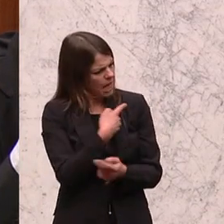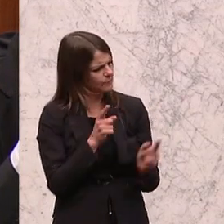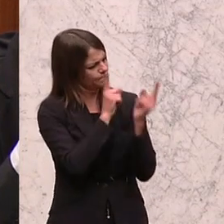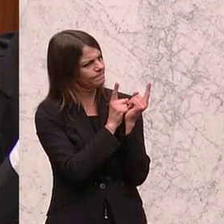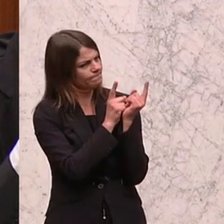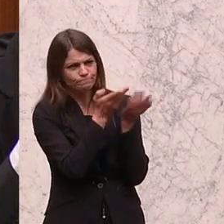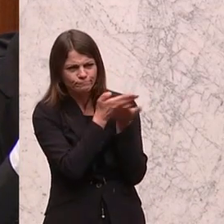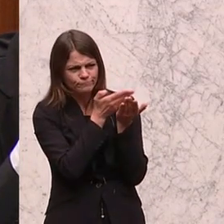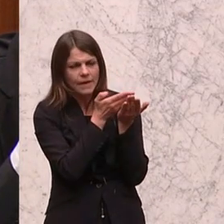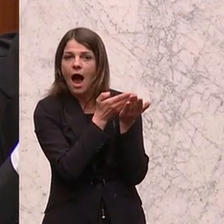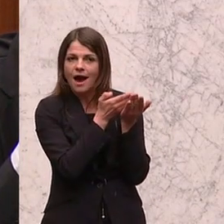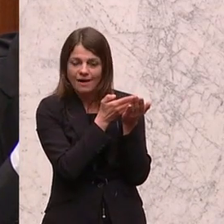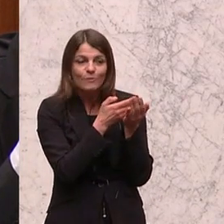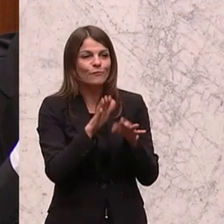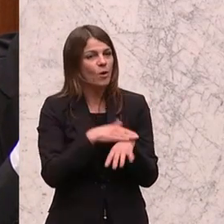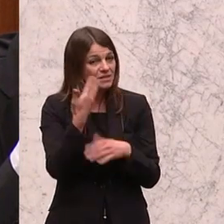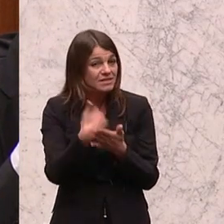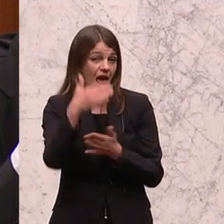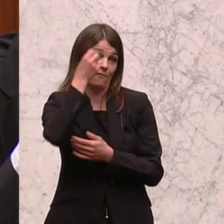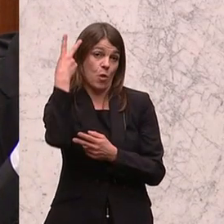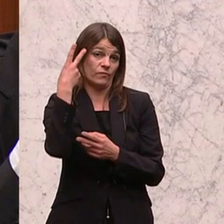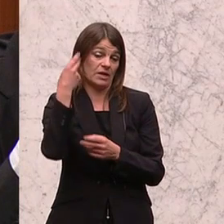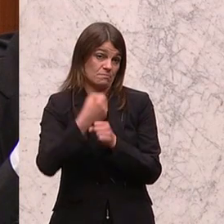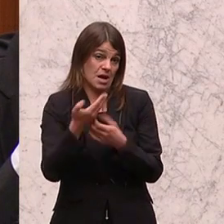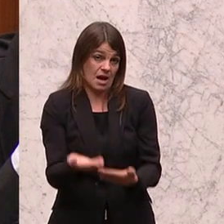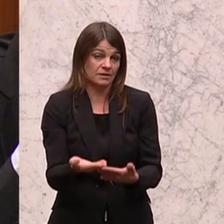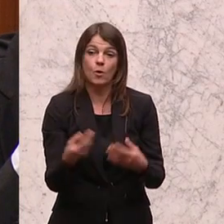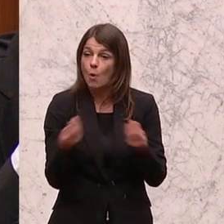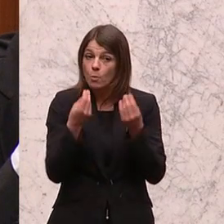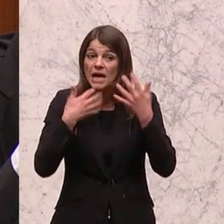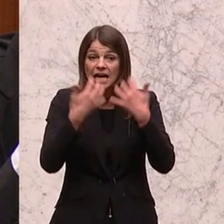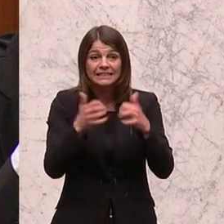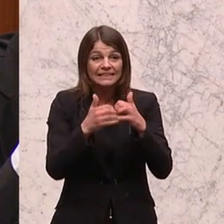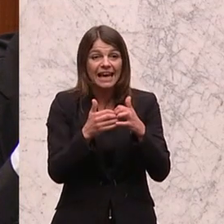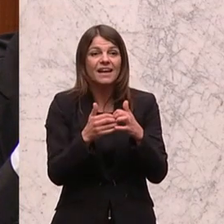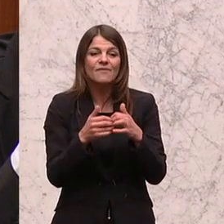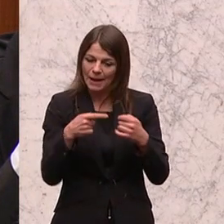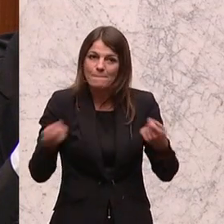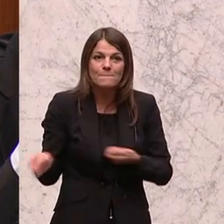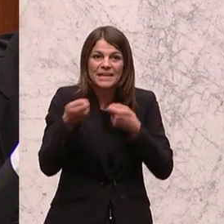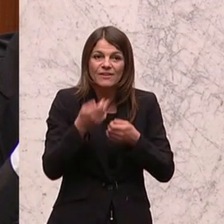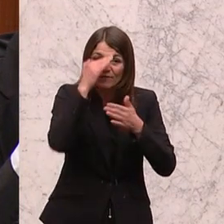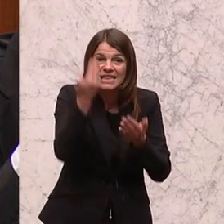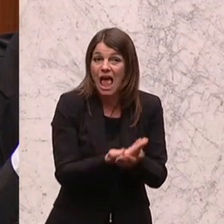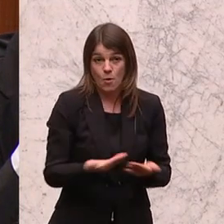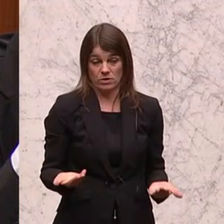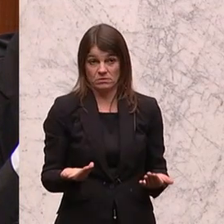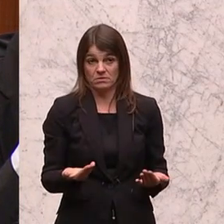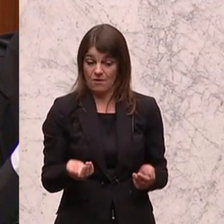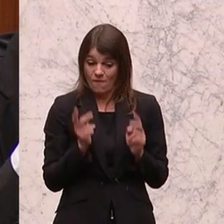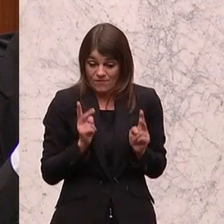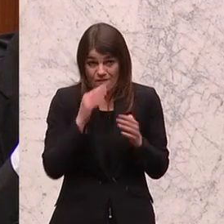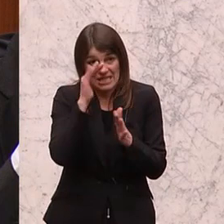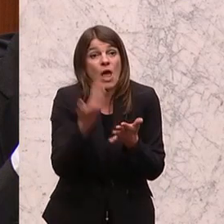gekommen sind, haben wir gemeinsam etwas sehr Vernünftiges gemacht, die erzähle ich deshalb, sie Vertrauen schafft. Und sie hat Vertrauen